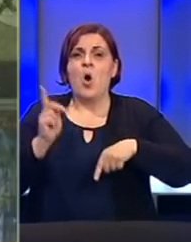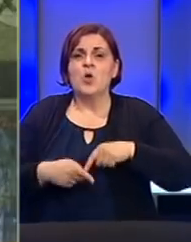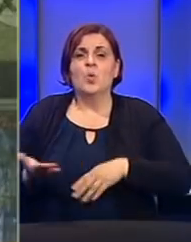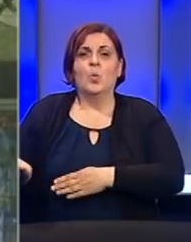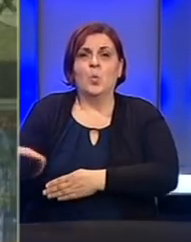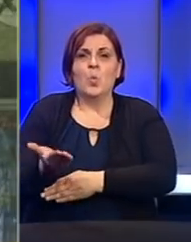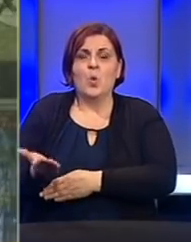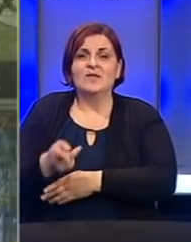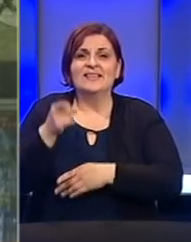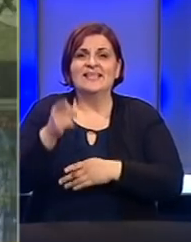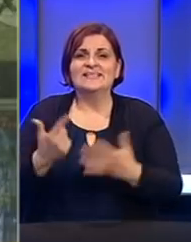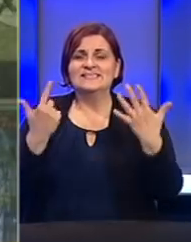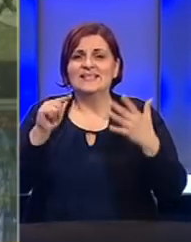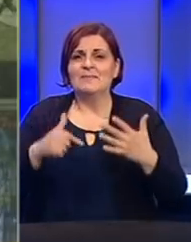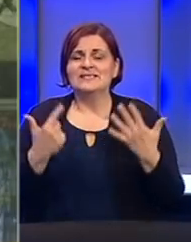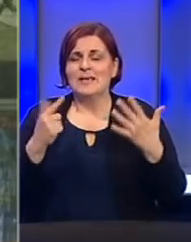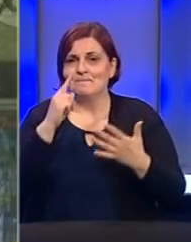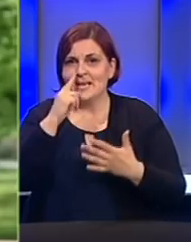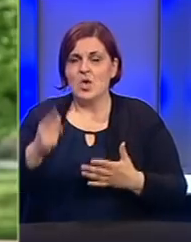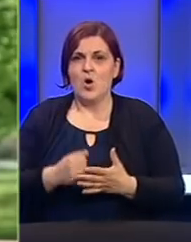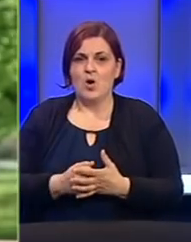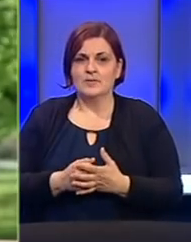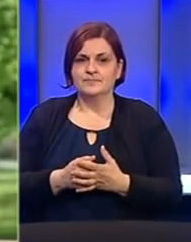gostiteljstvu, njih 7,7 milijuna.